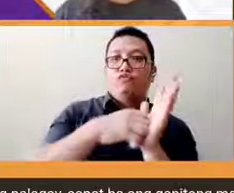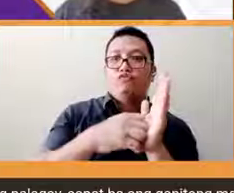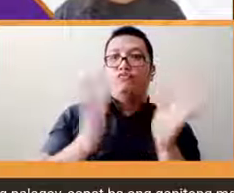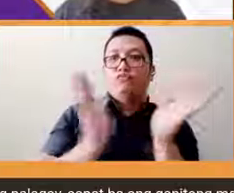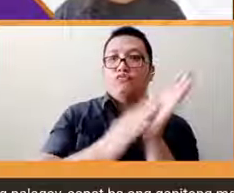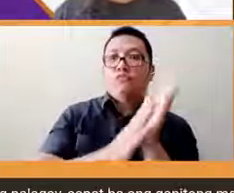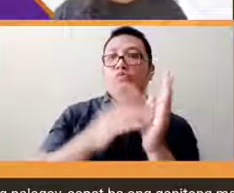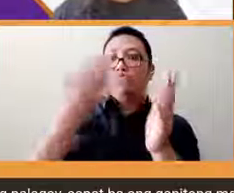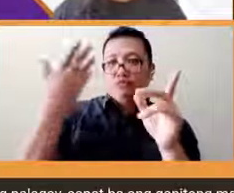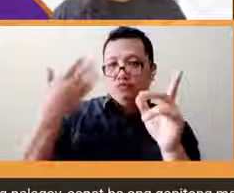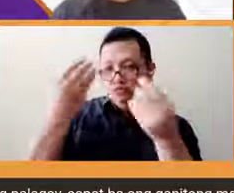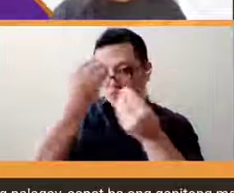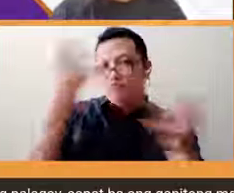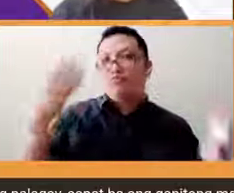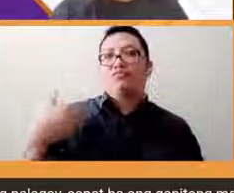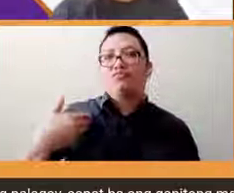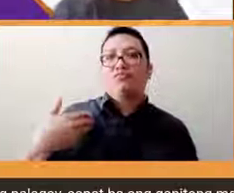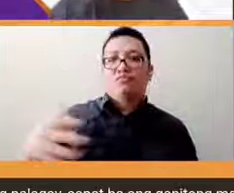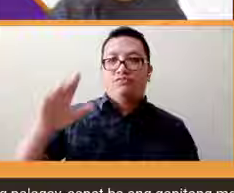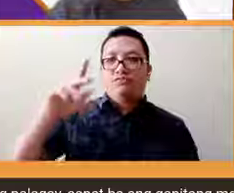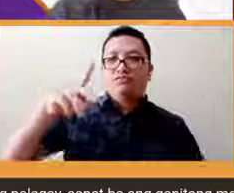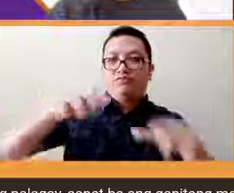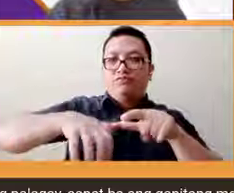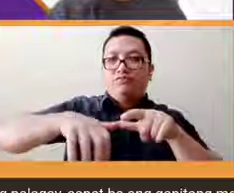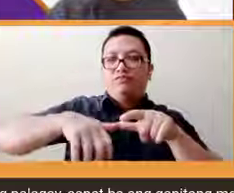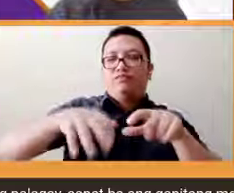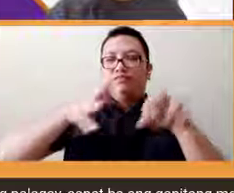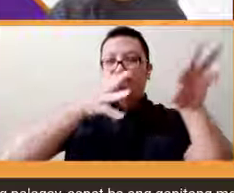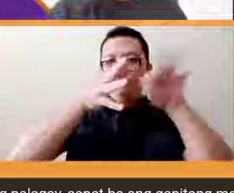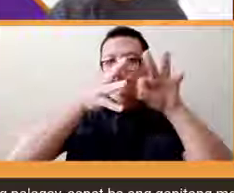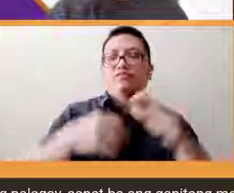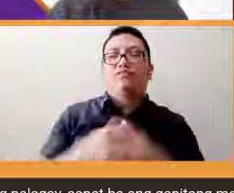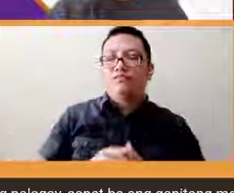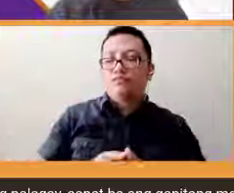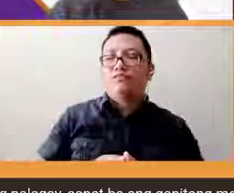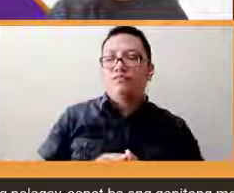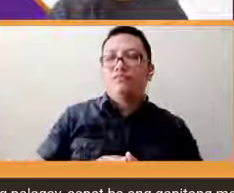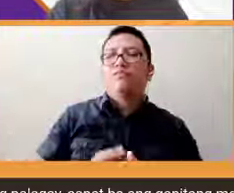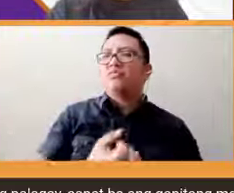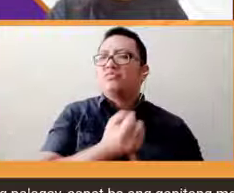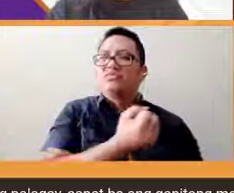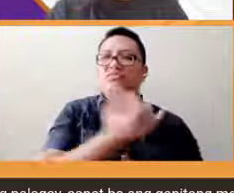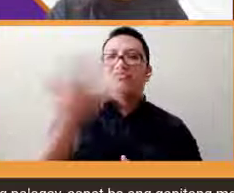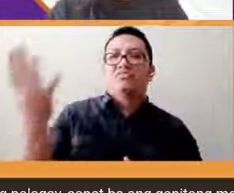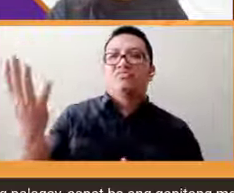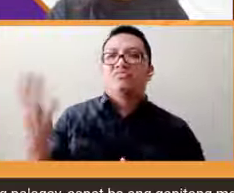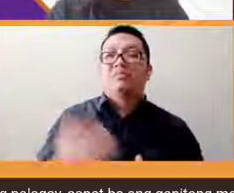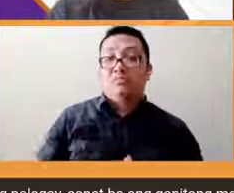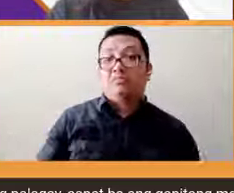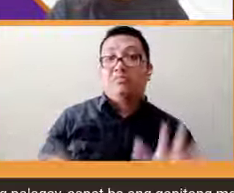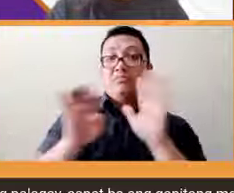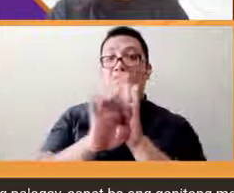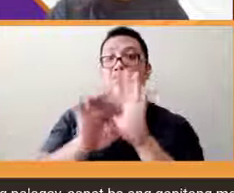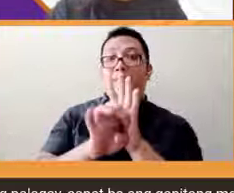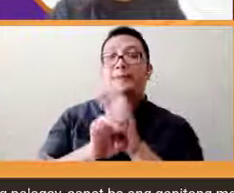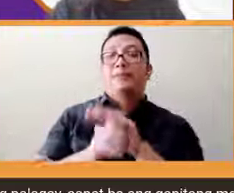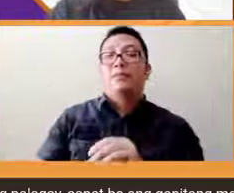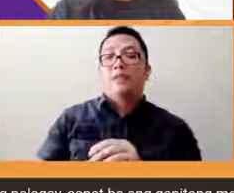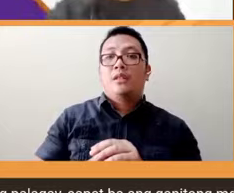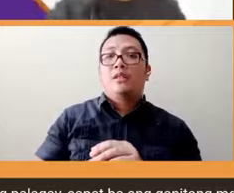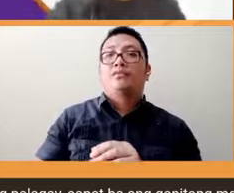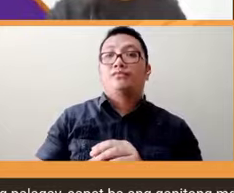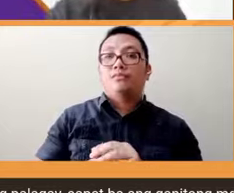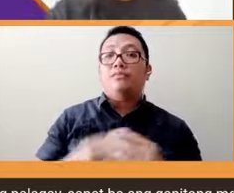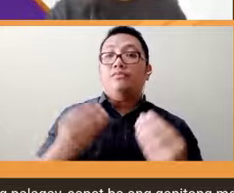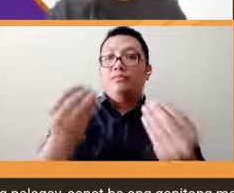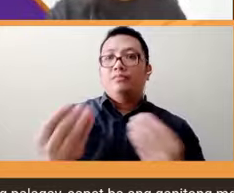pwd etc diba hindi natin ilan kaya let's say halimbawa lang para mayroon ng